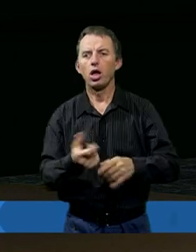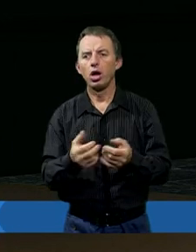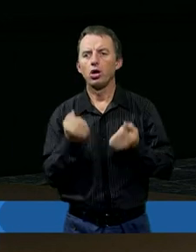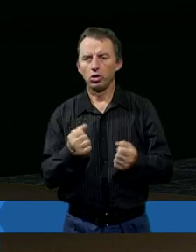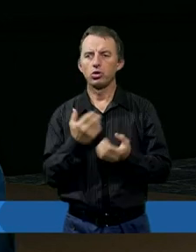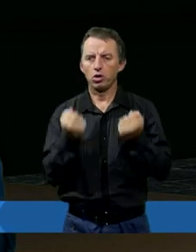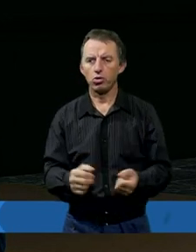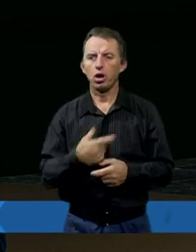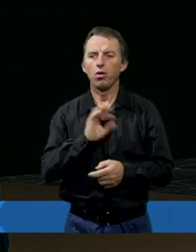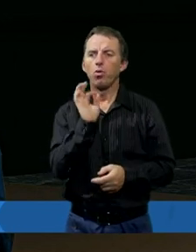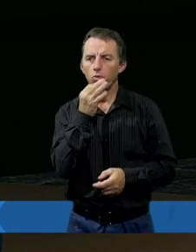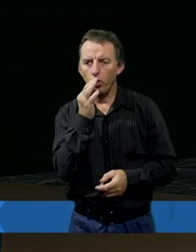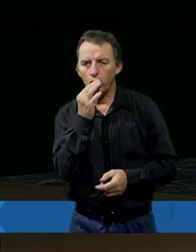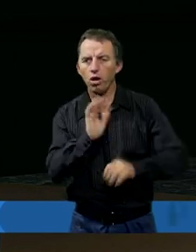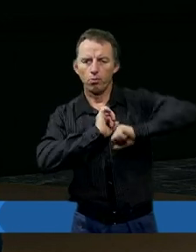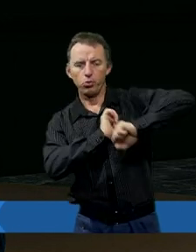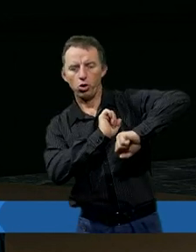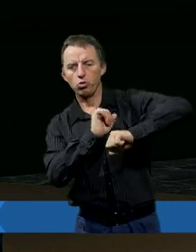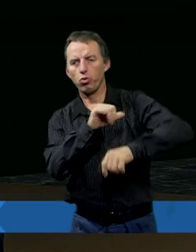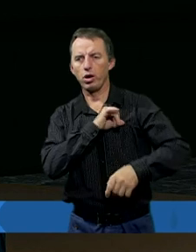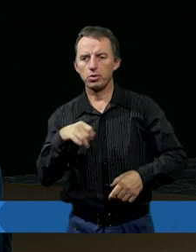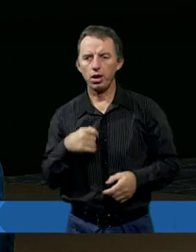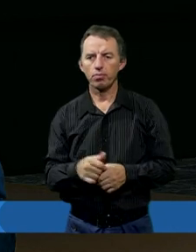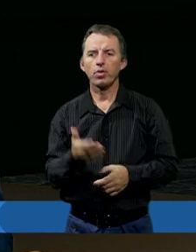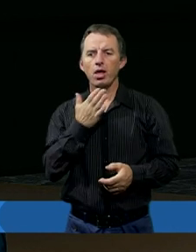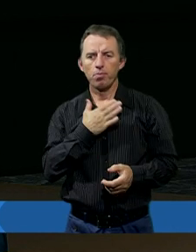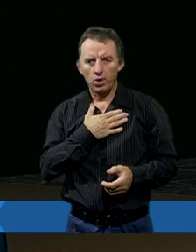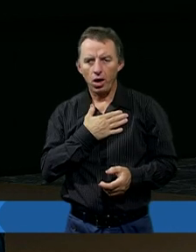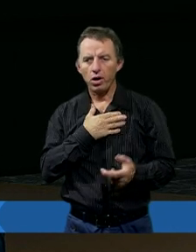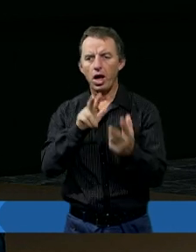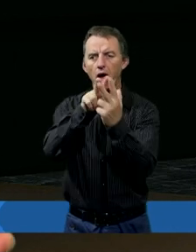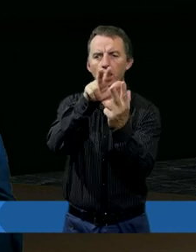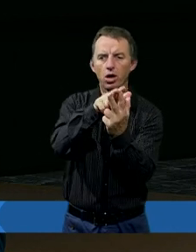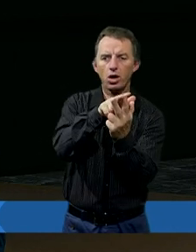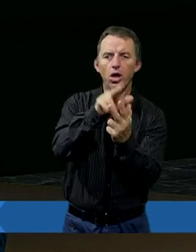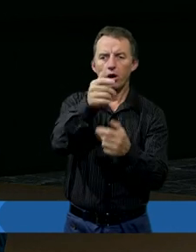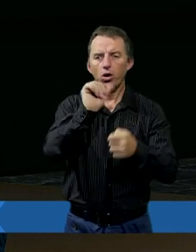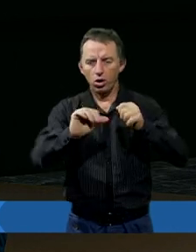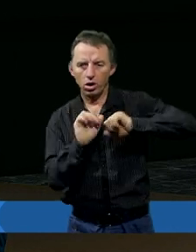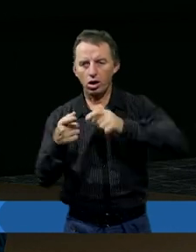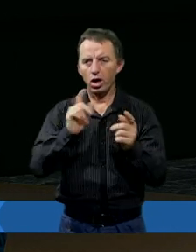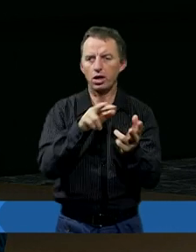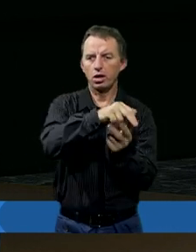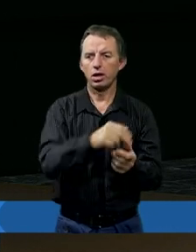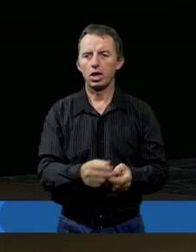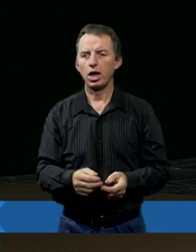cięższy ode mnie, ja byłem młodszy i się broniłem. Miałem atakować, on kontrował,